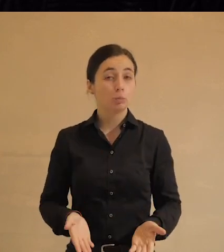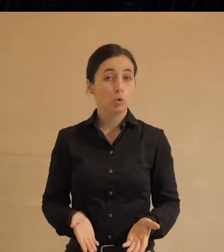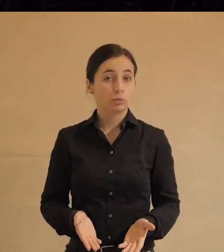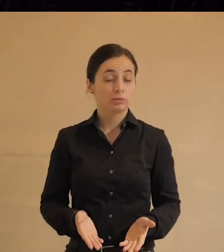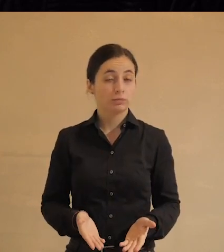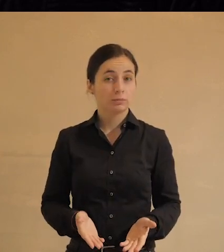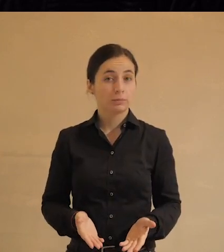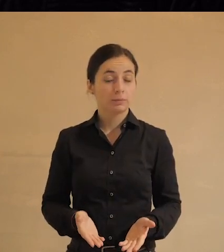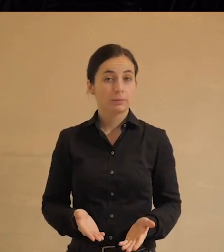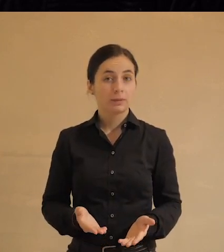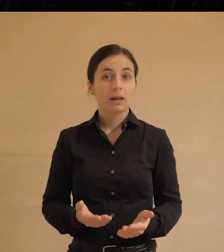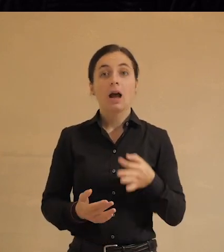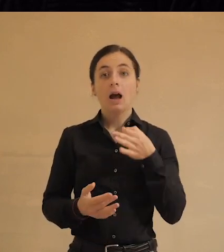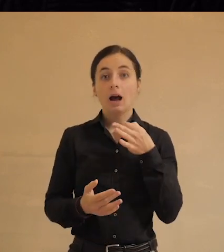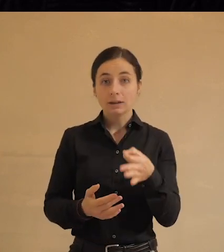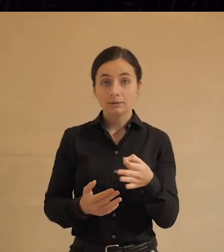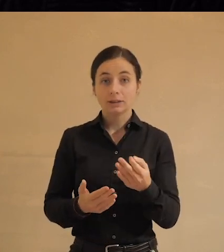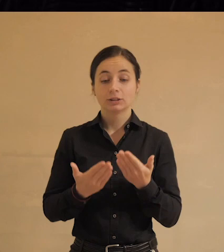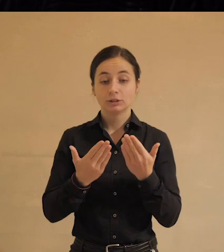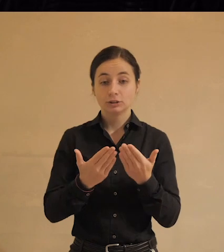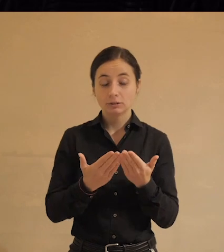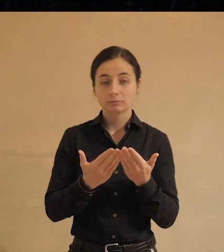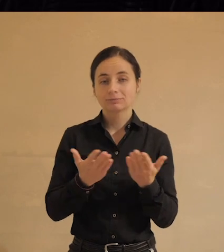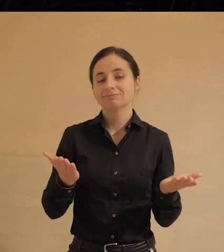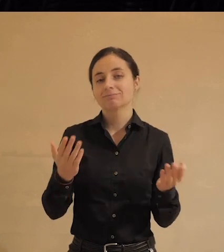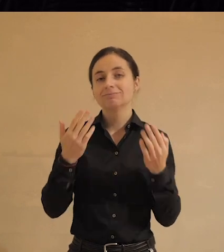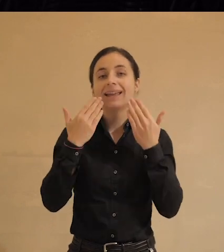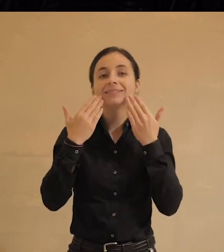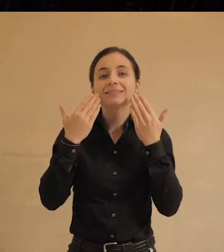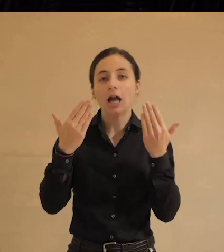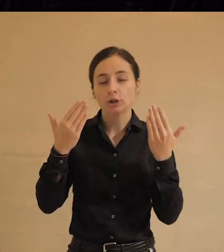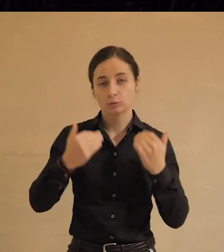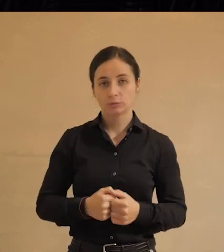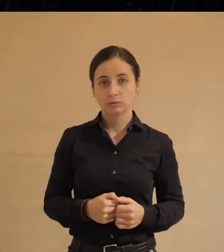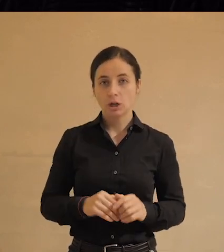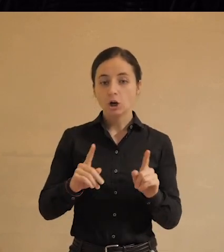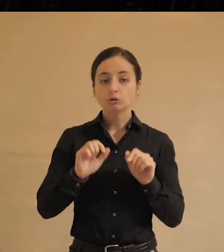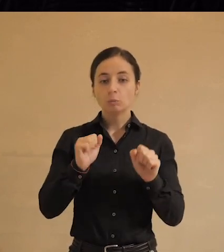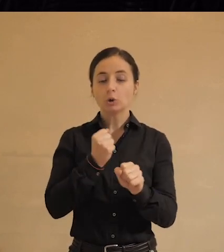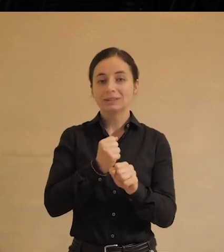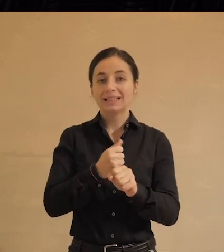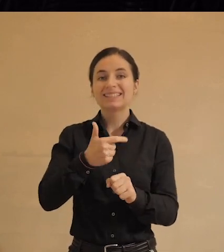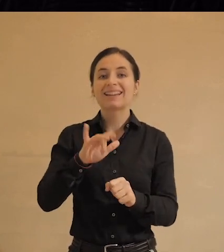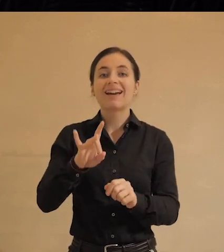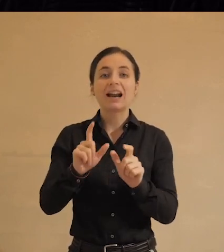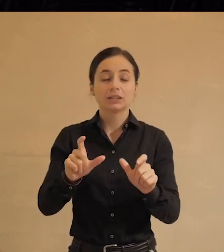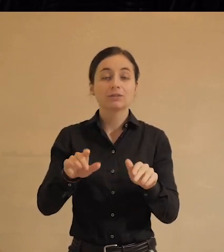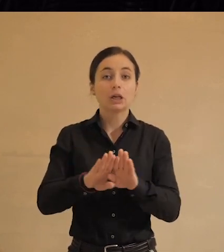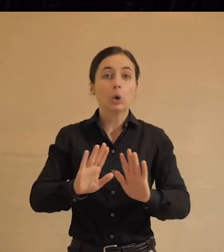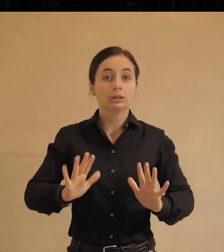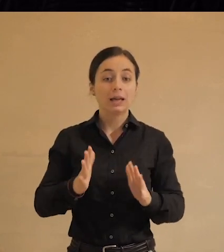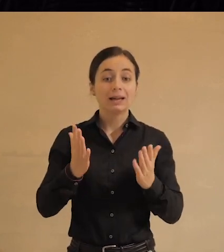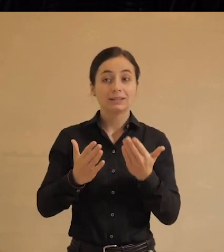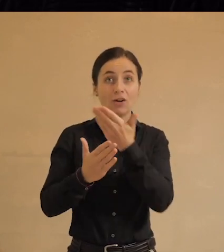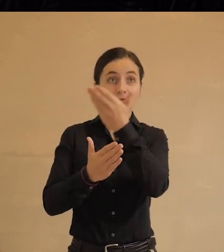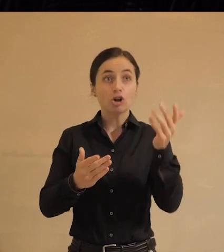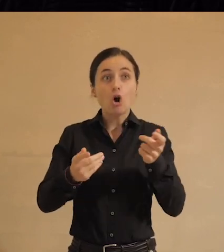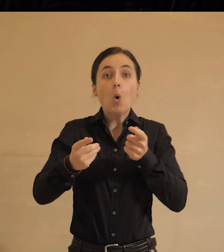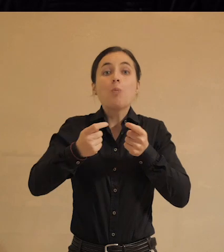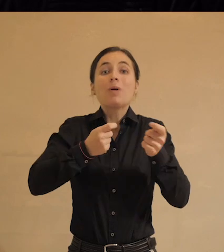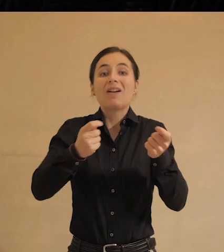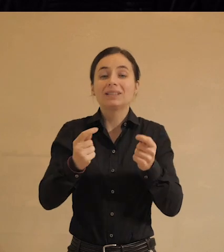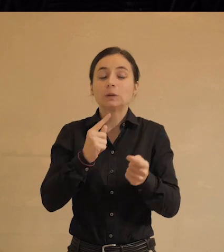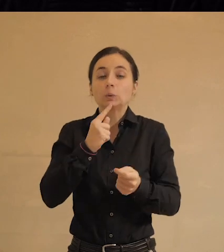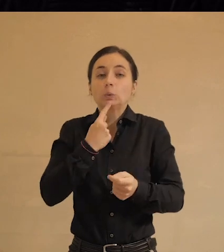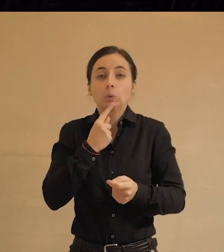Опять же, ответ читайте в нашей новой книге «Не знаю». Что могут сделать граждане в такой ситуации, когда ваши управленцы с трудом,